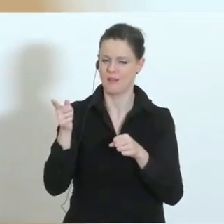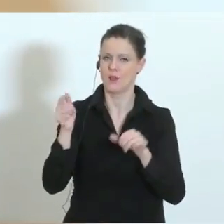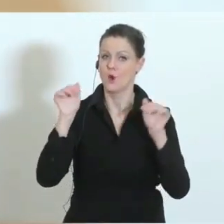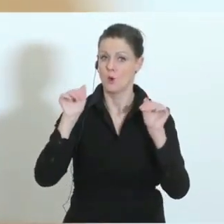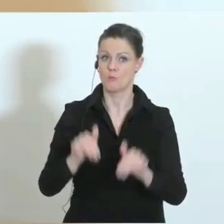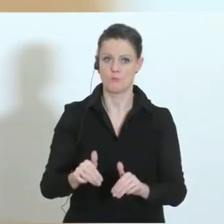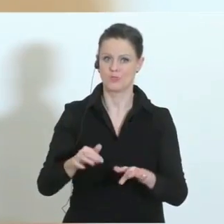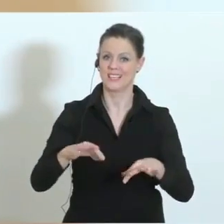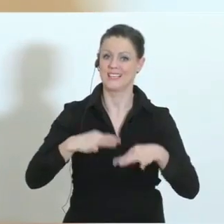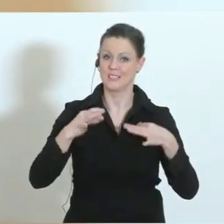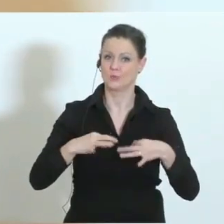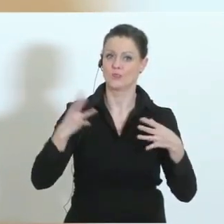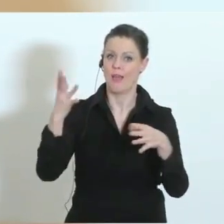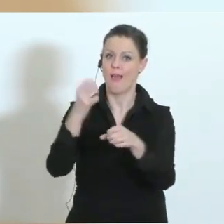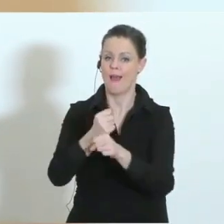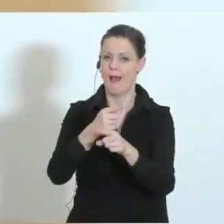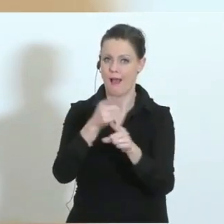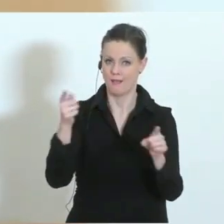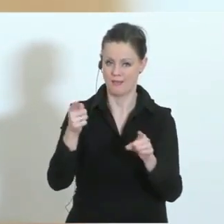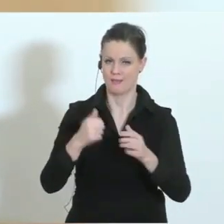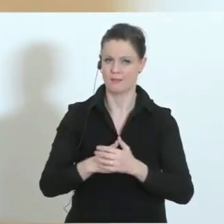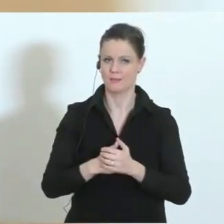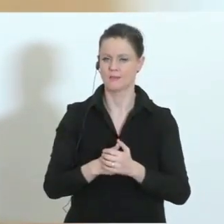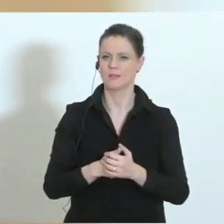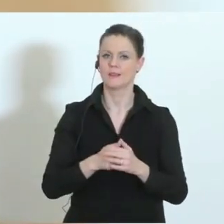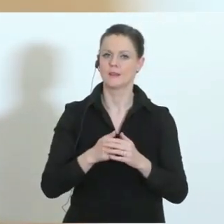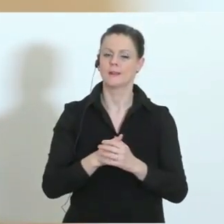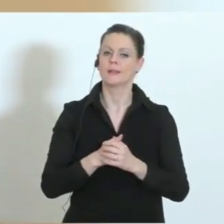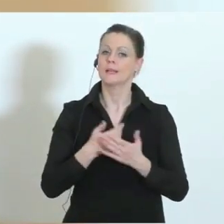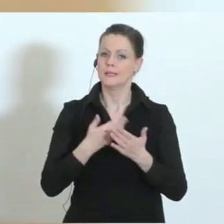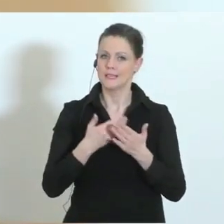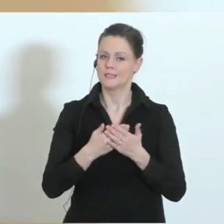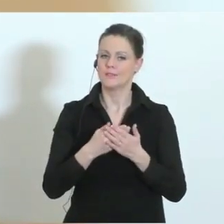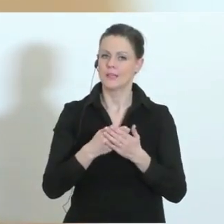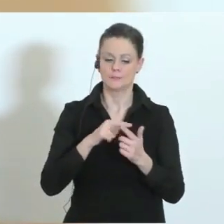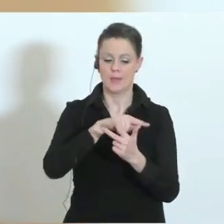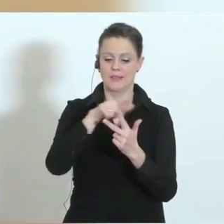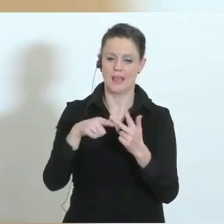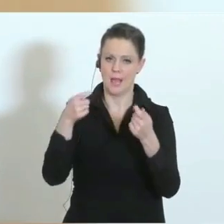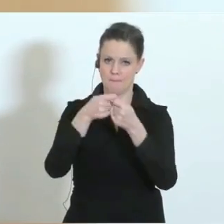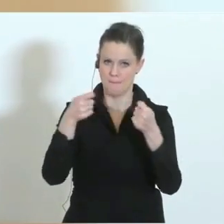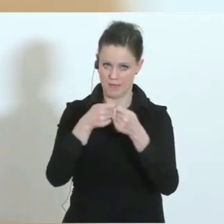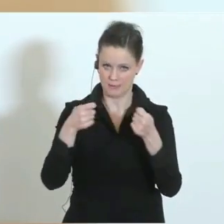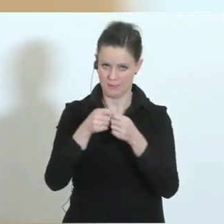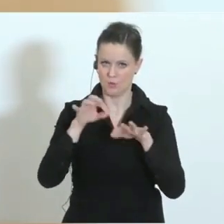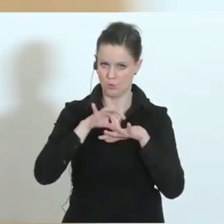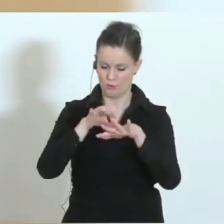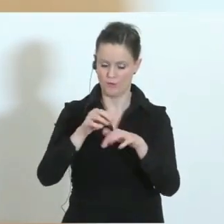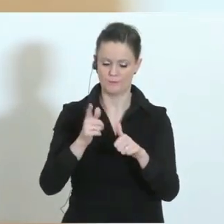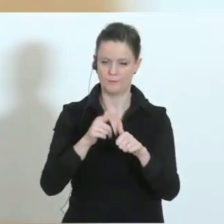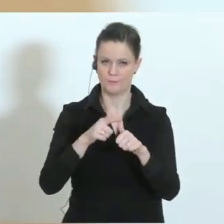müssen wir gesund erhalten, soweit das irgendwie geht. Deswegen machen wir drei konkrete Maßnahmen. Erstens